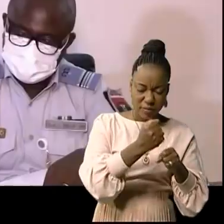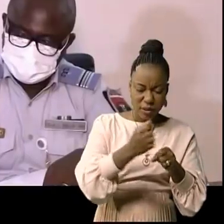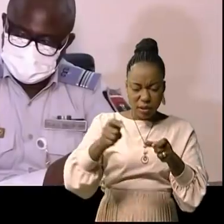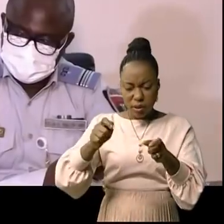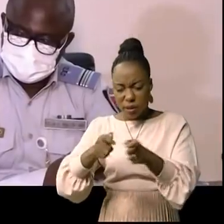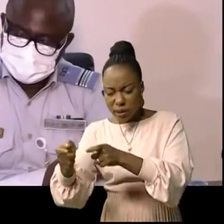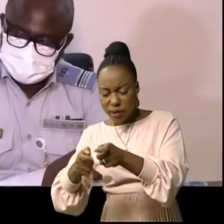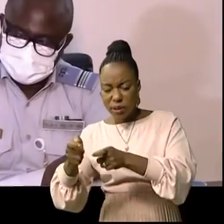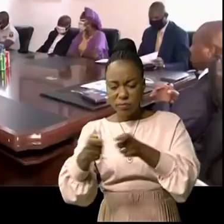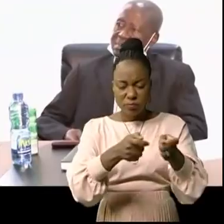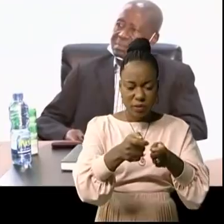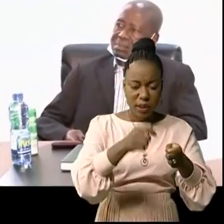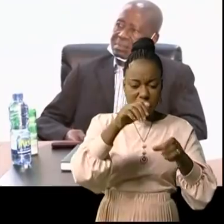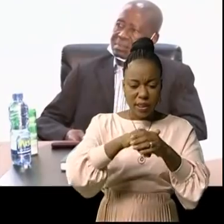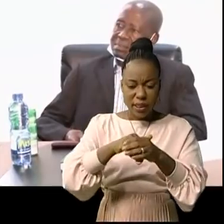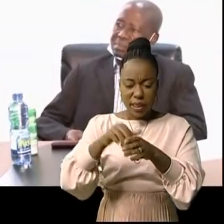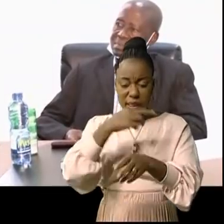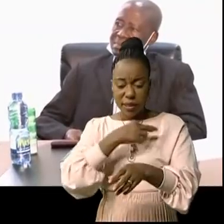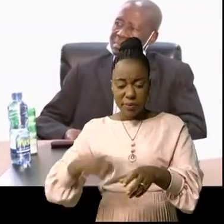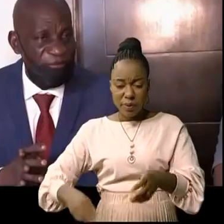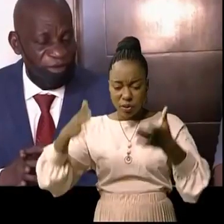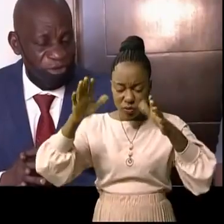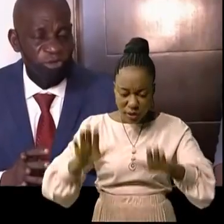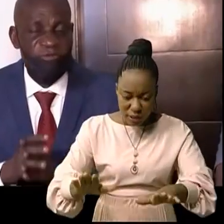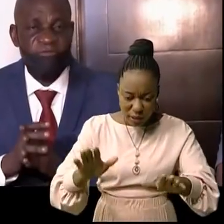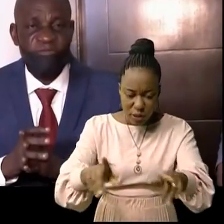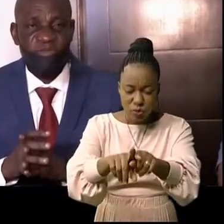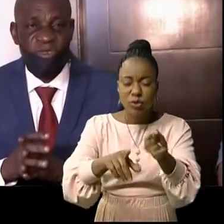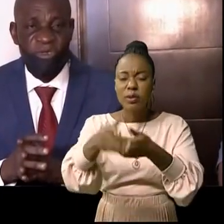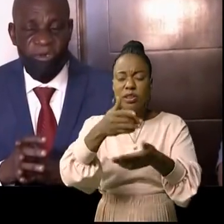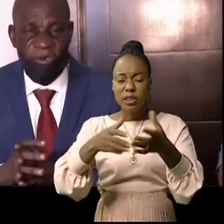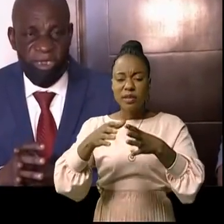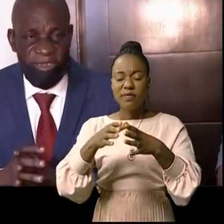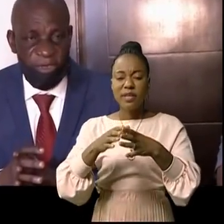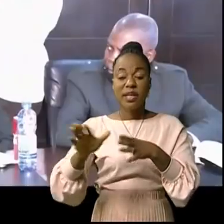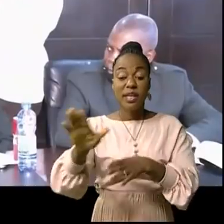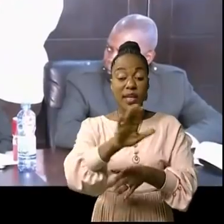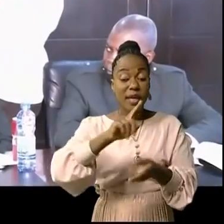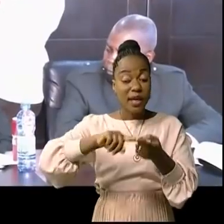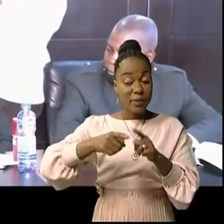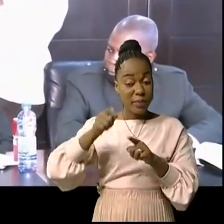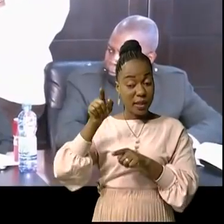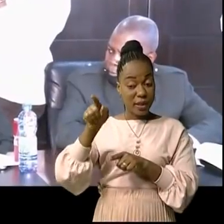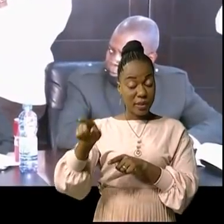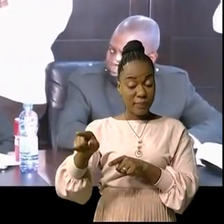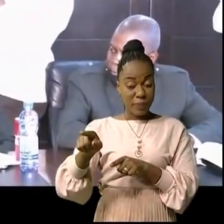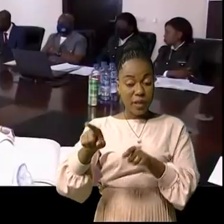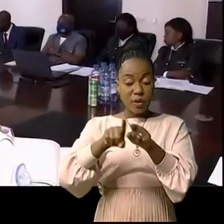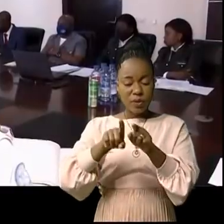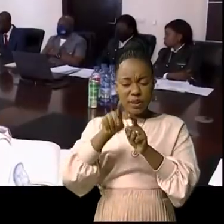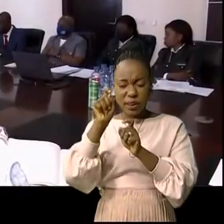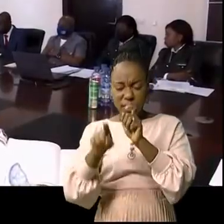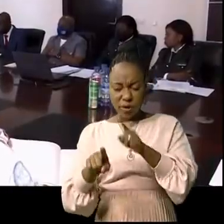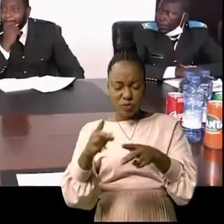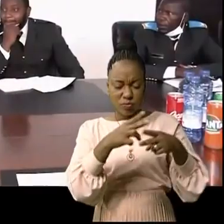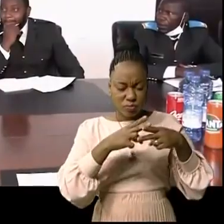pénitentiaire de la République du Sénégal et ont eu l'occasion d'échanger avec leurs homologues sénégalais sur des questions de gestion